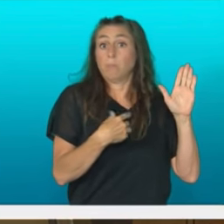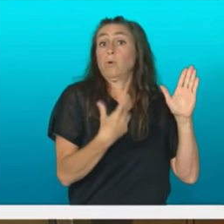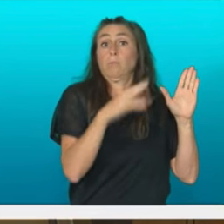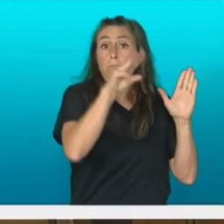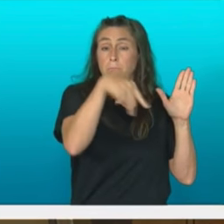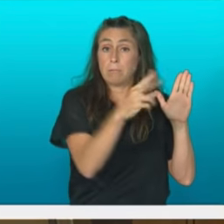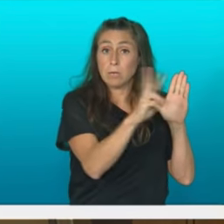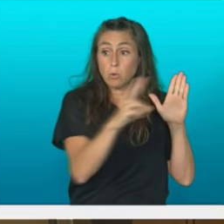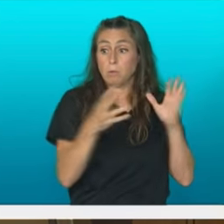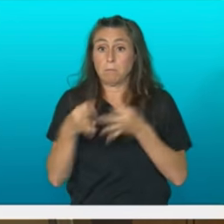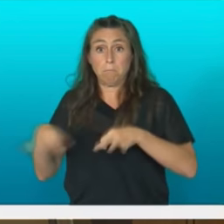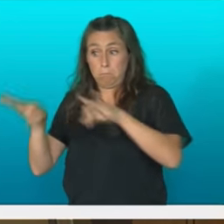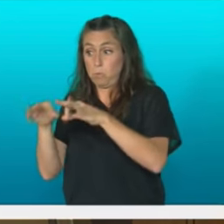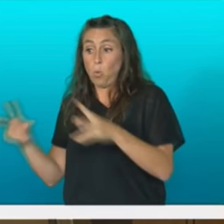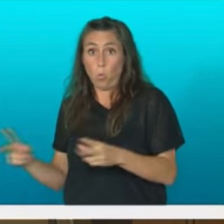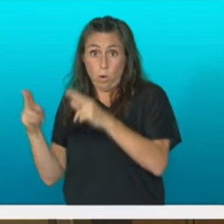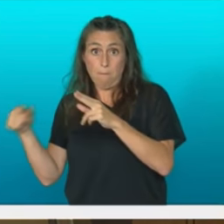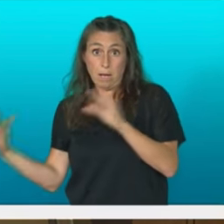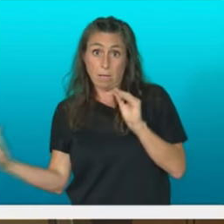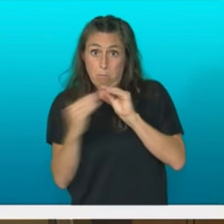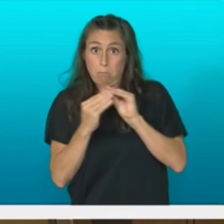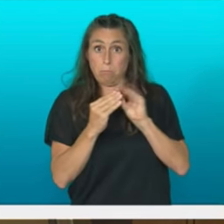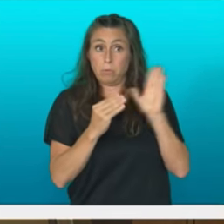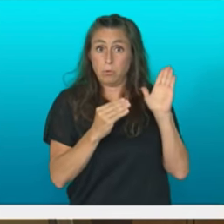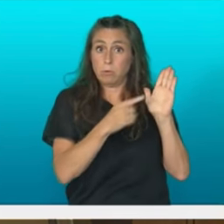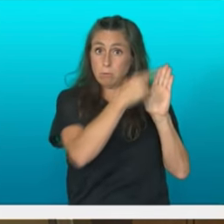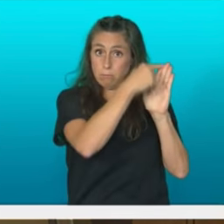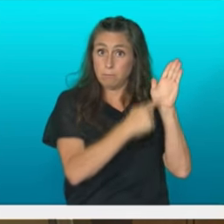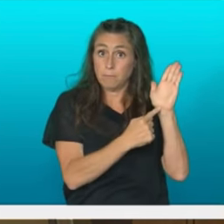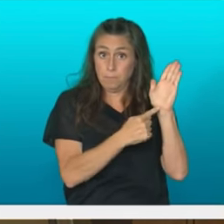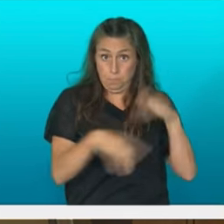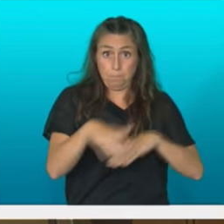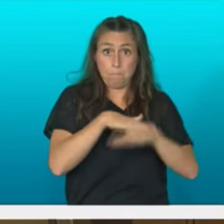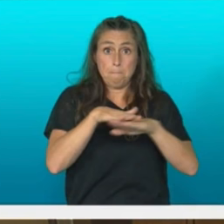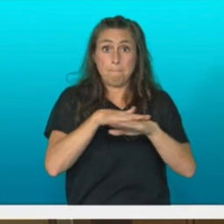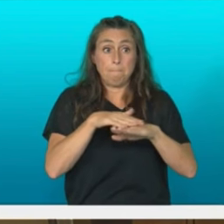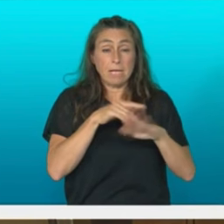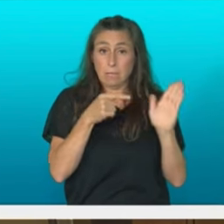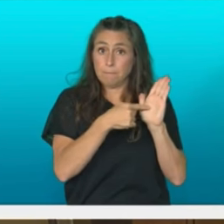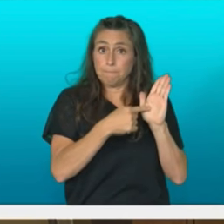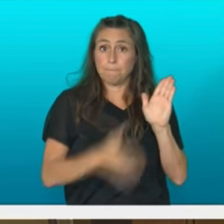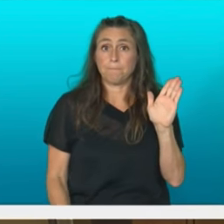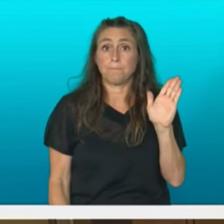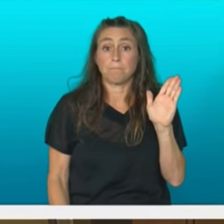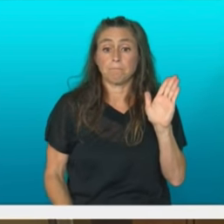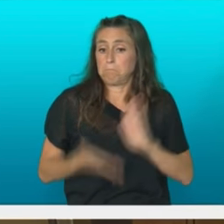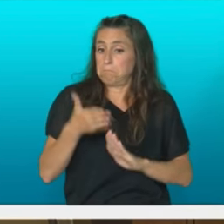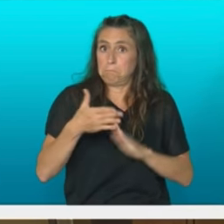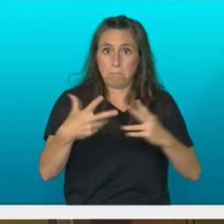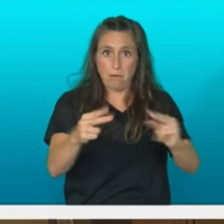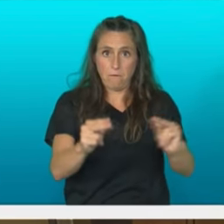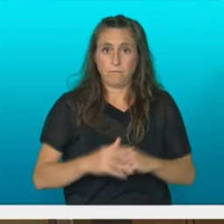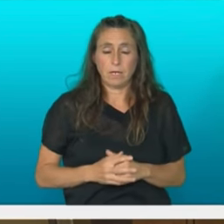agostu benuen onarri eta printzipio hauetan tamaitzera noa